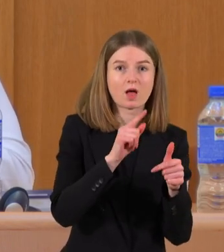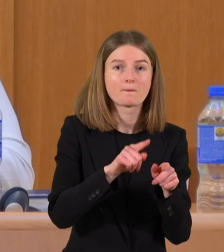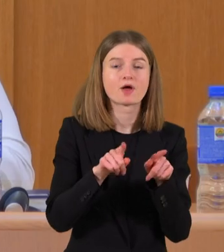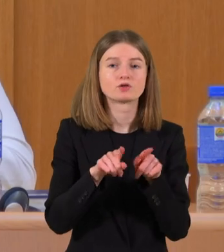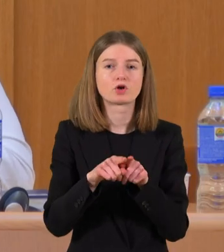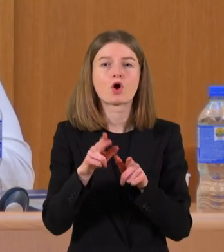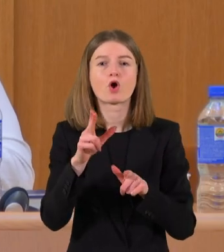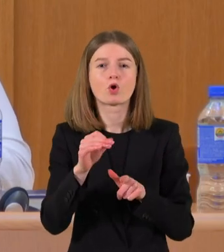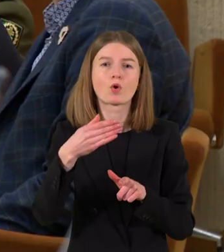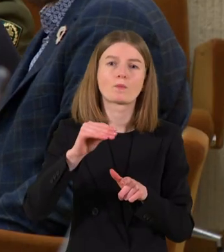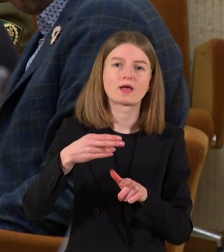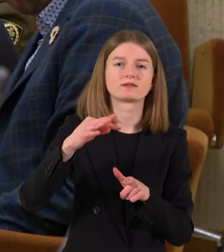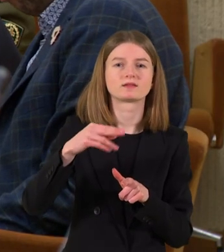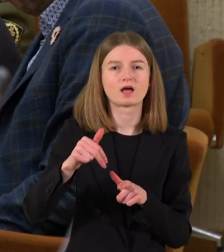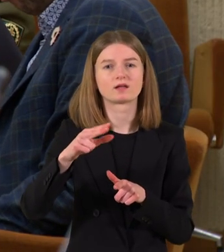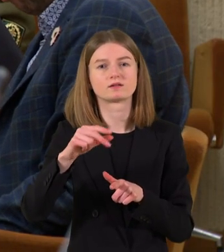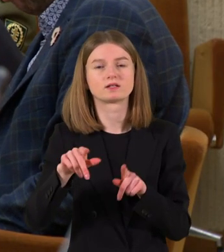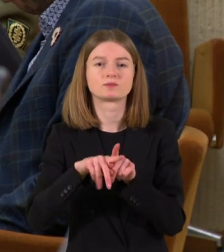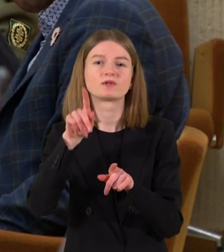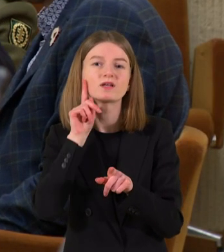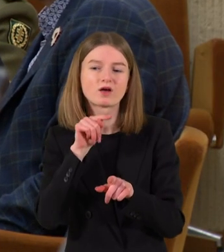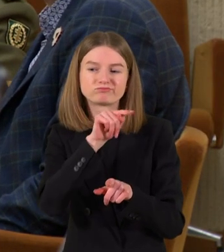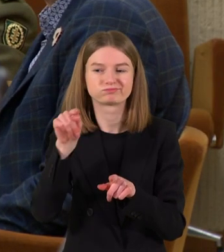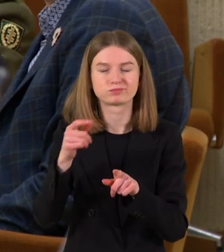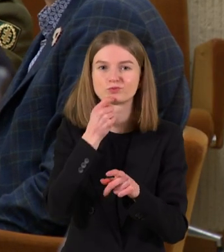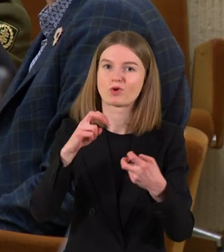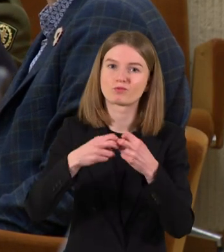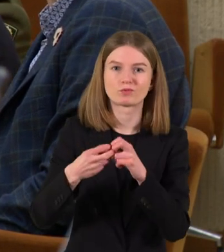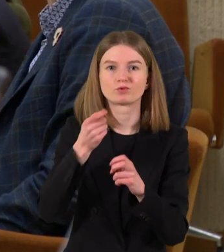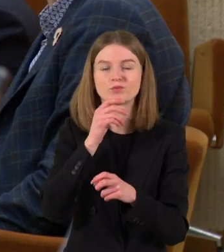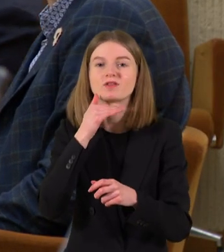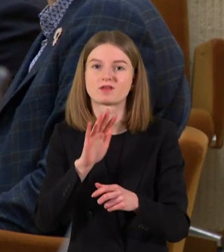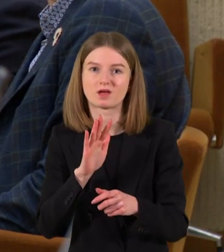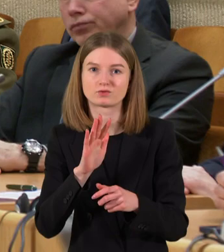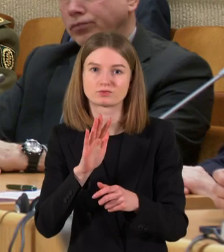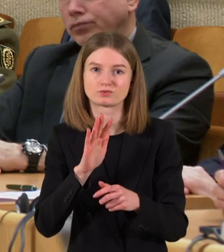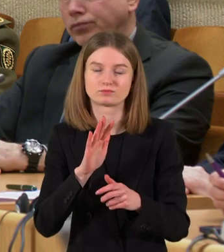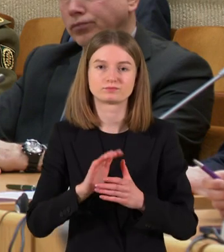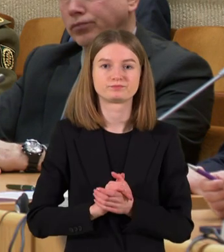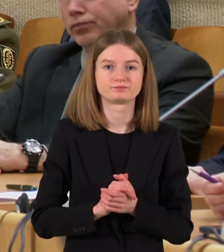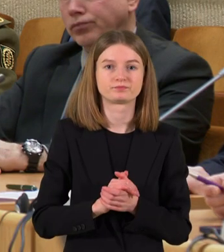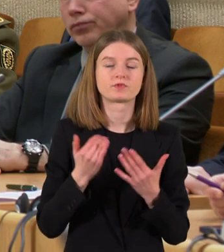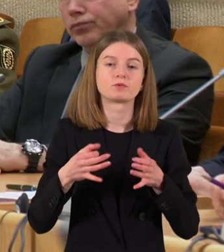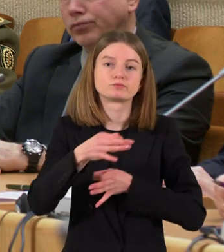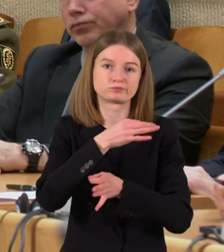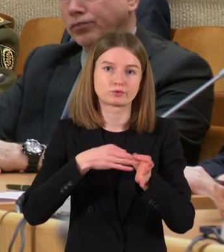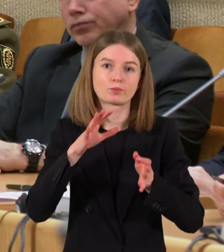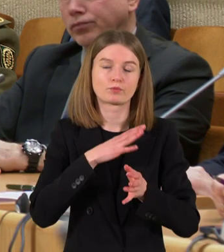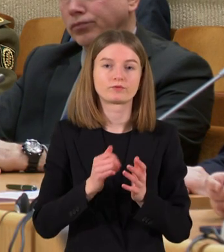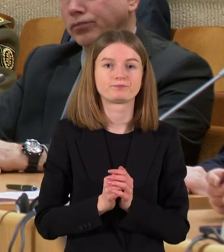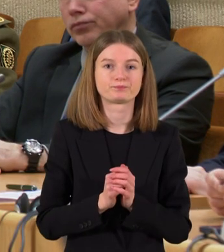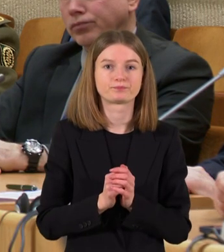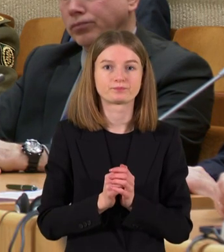nekinetinius, jaunosius, yra truputėlį kiti dalykai. Tai mes ir įstatėme, redakciją pabandėjom išspręti tos dalykus. Kadencija baigiantis Šaulių